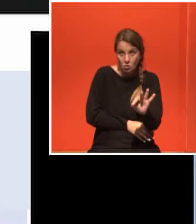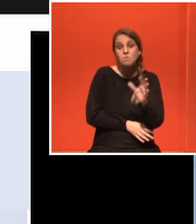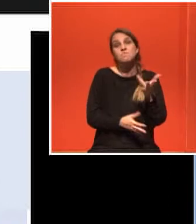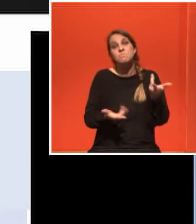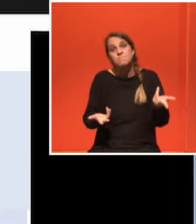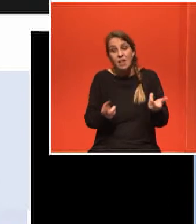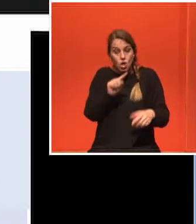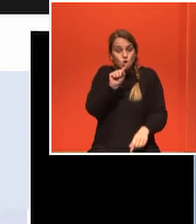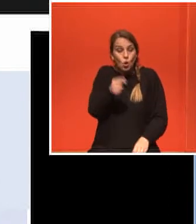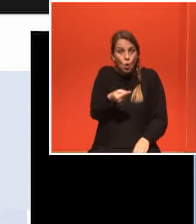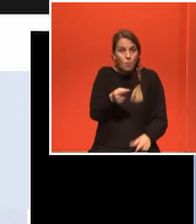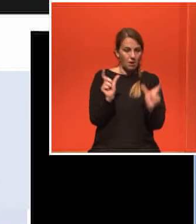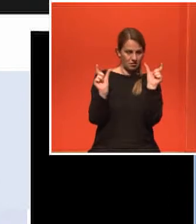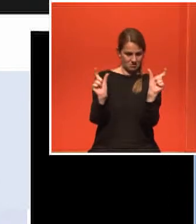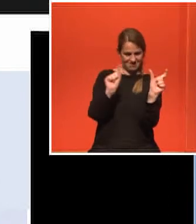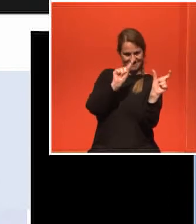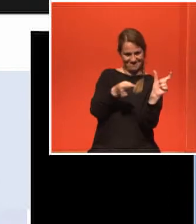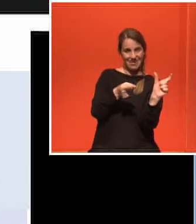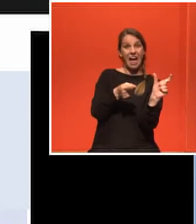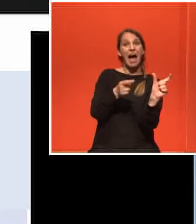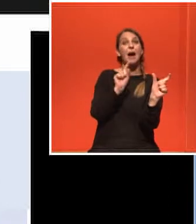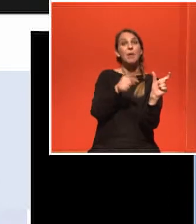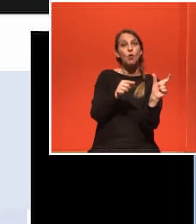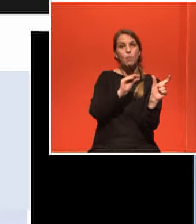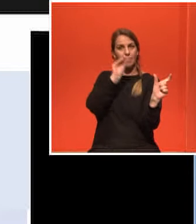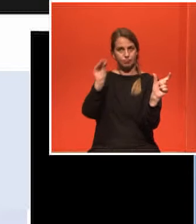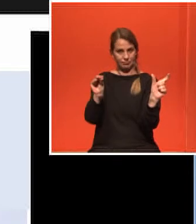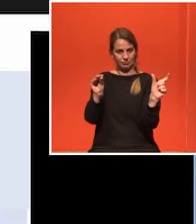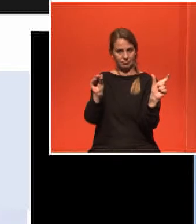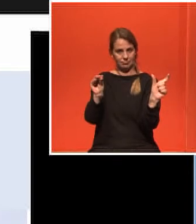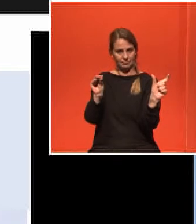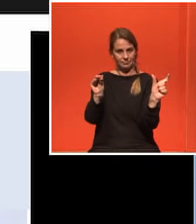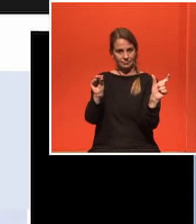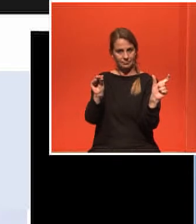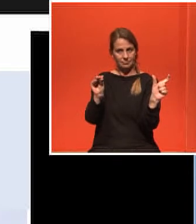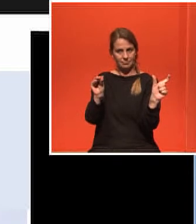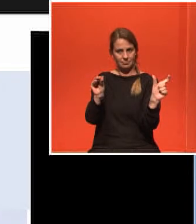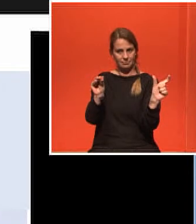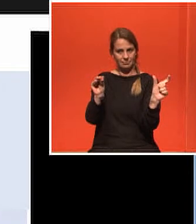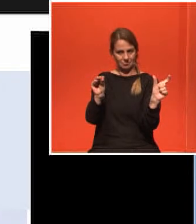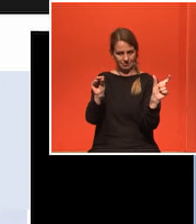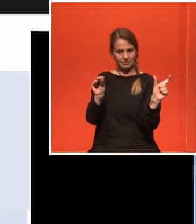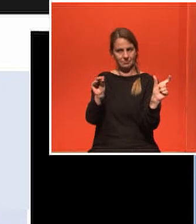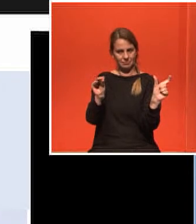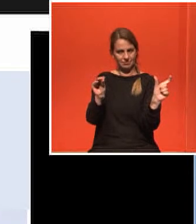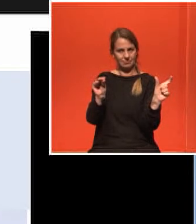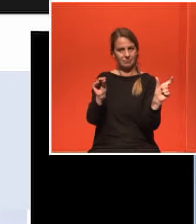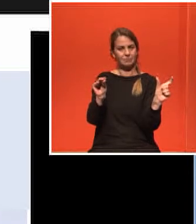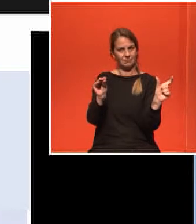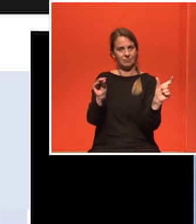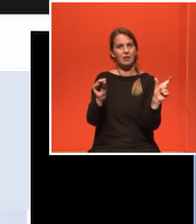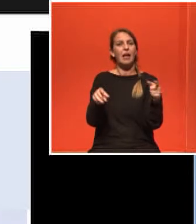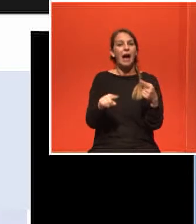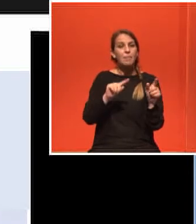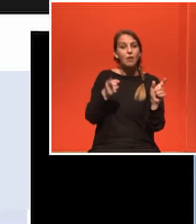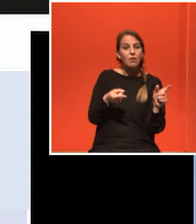αυτό και το μεταφέρεις μετά το ουκ η φράση χωρίς να έχει καμία δομική αλλαγή λέει Ήξης θα πας